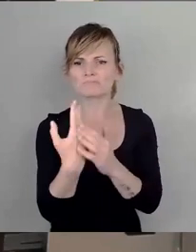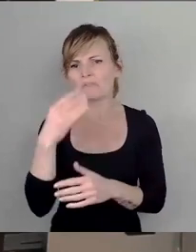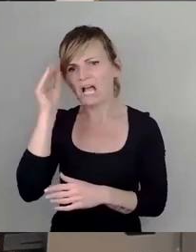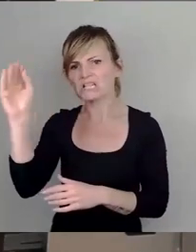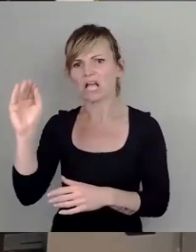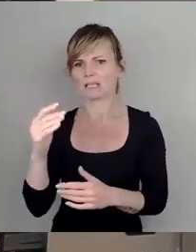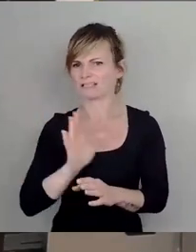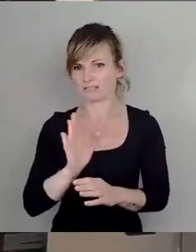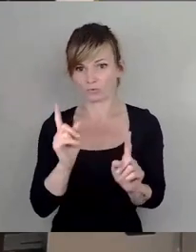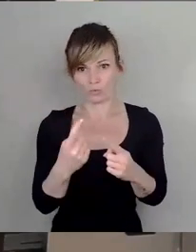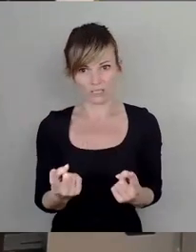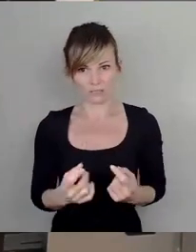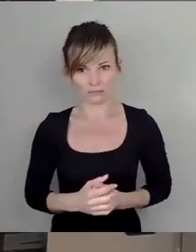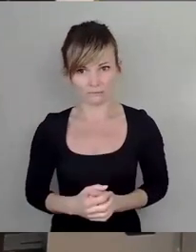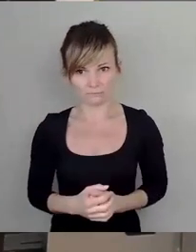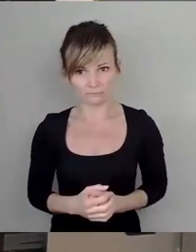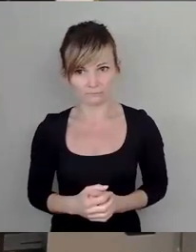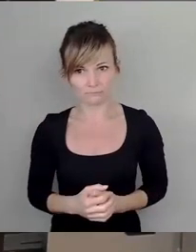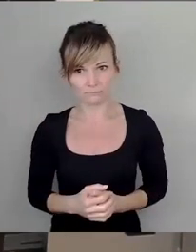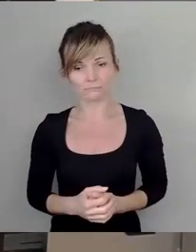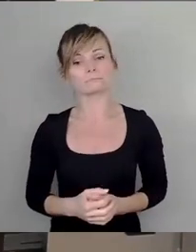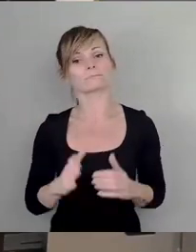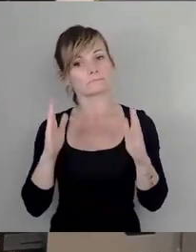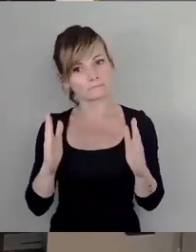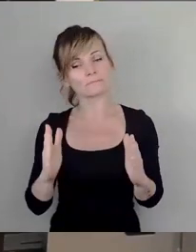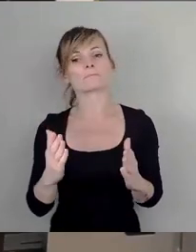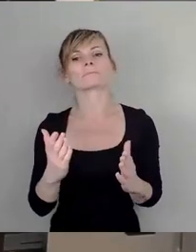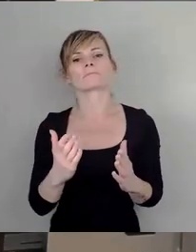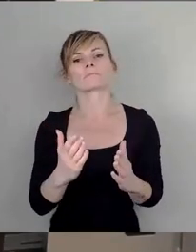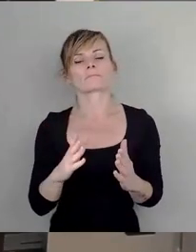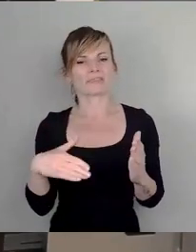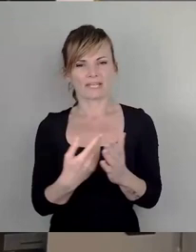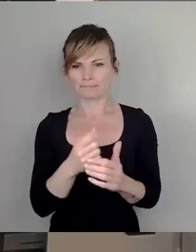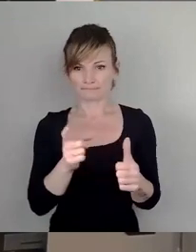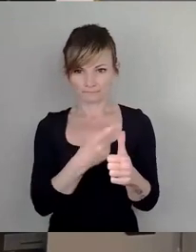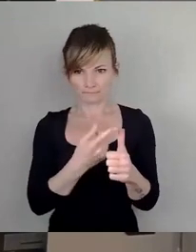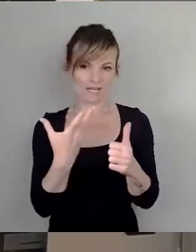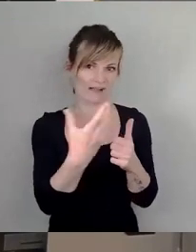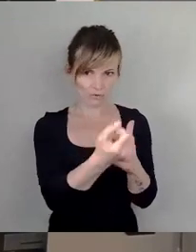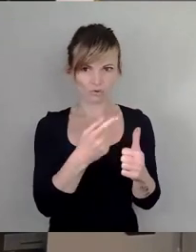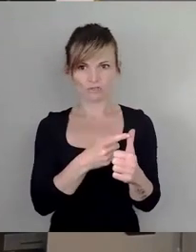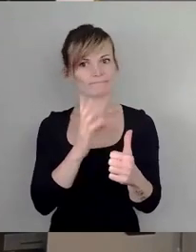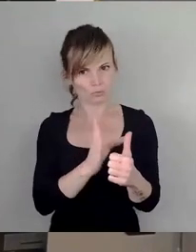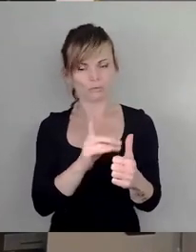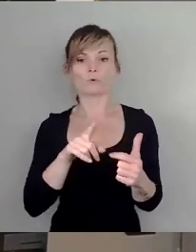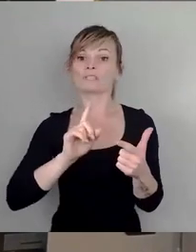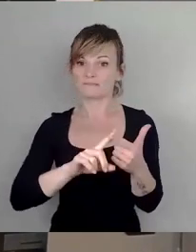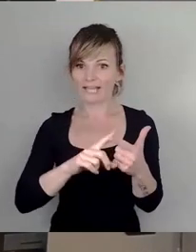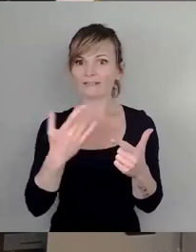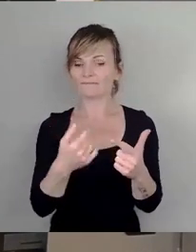Tatbestand eben dieser Tat, einen zweiten Tatbestand, denn es ist nämlich subjektiver Tatbestand, das heißt auch Vorsatz.